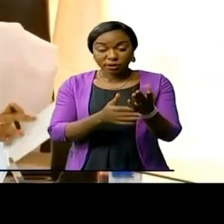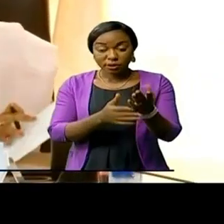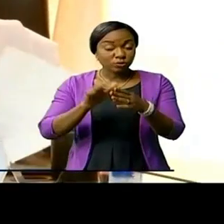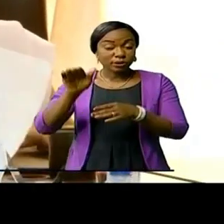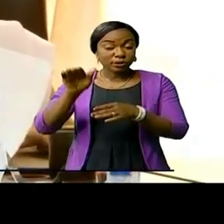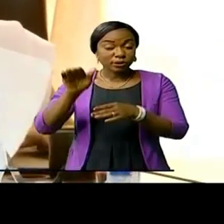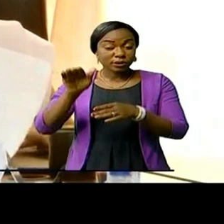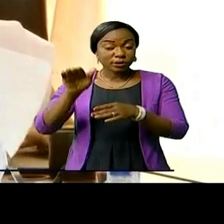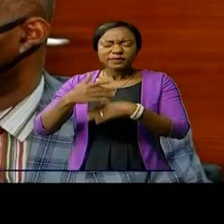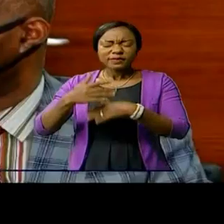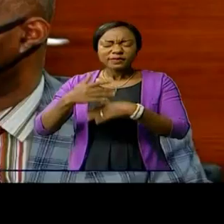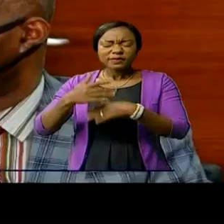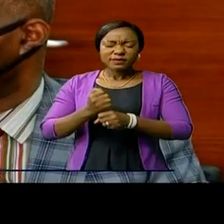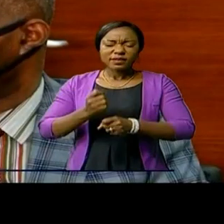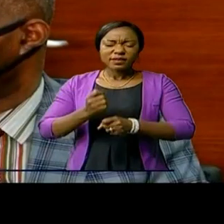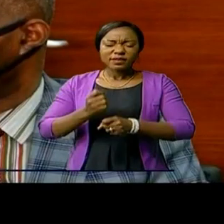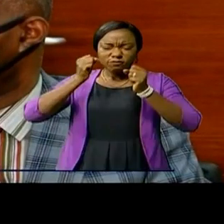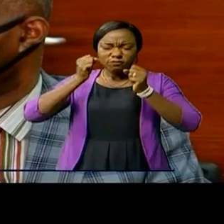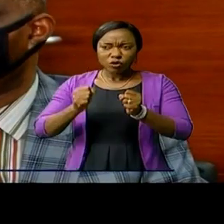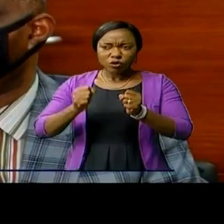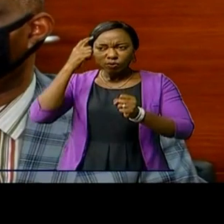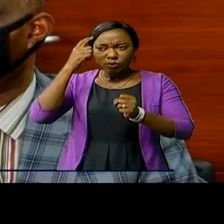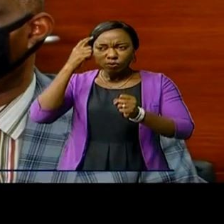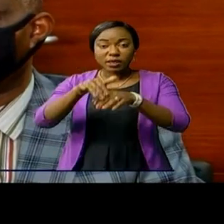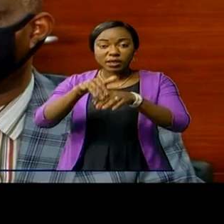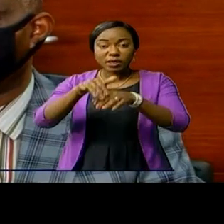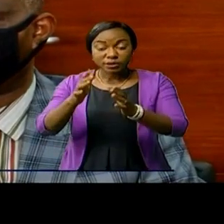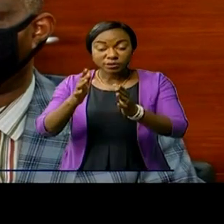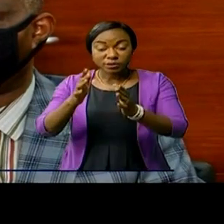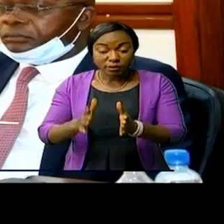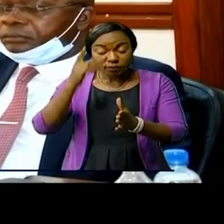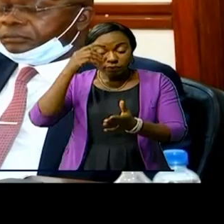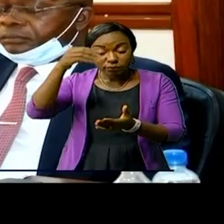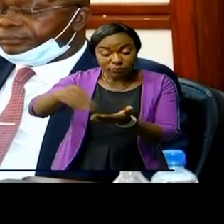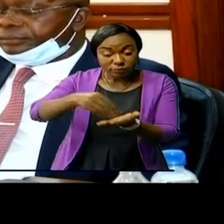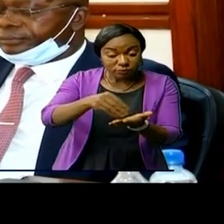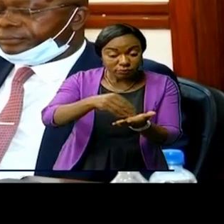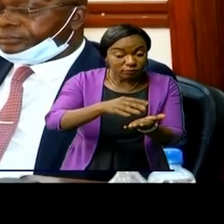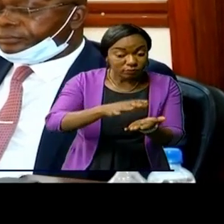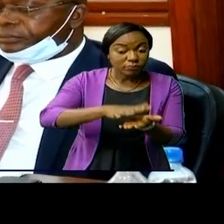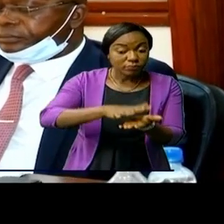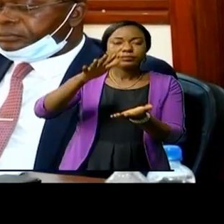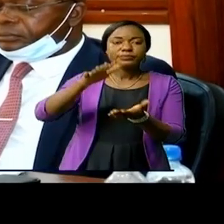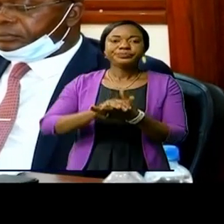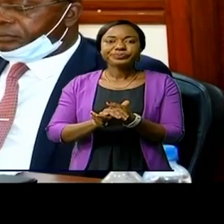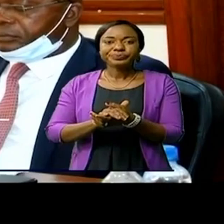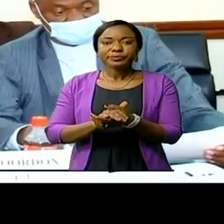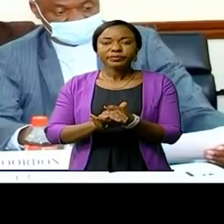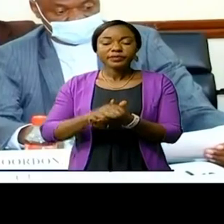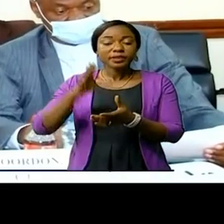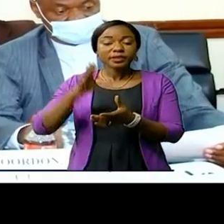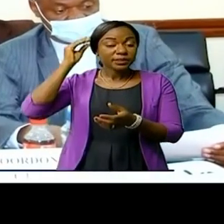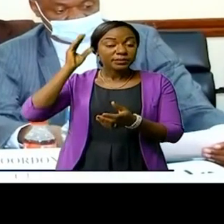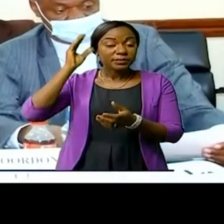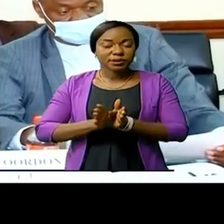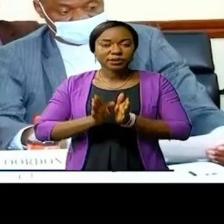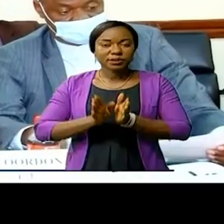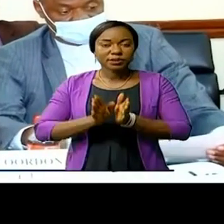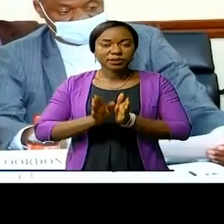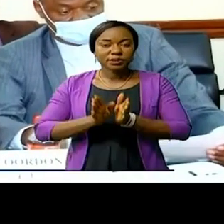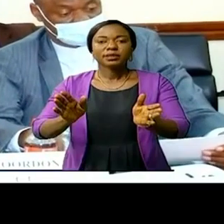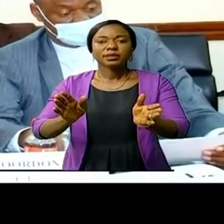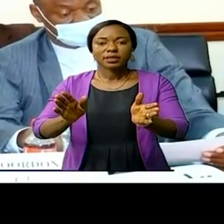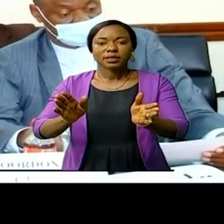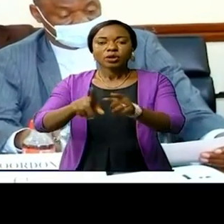davantage pour la réalisation des engagements pris pour une mobilisation plus accrue des recettes. L'inspecteur général des finances, chef des